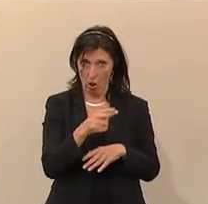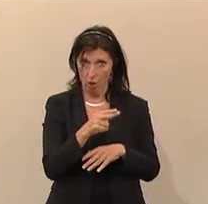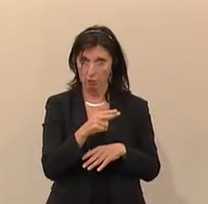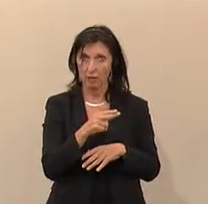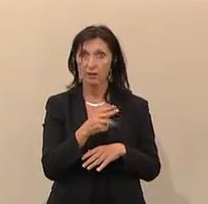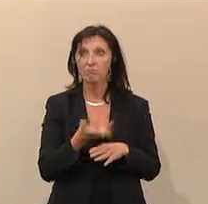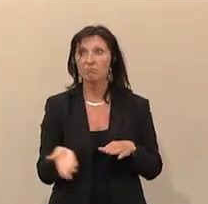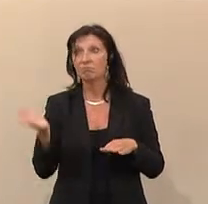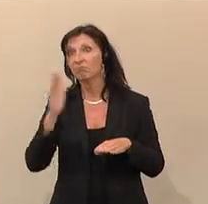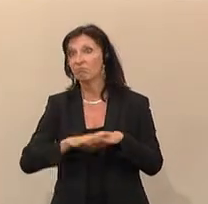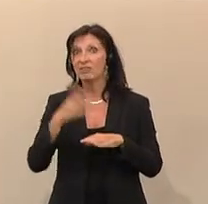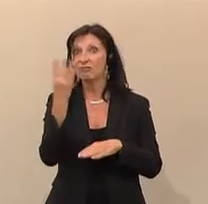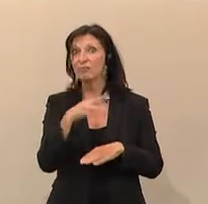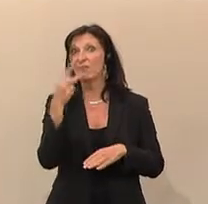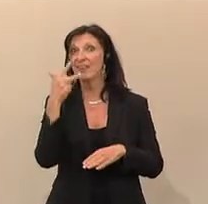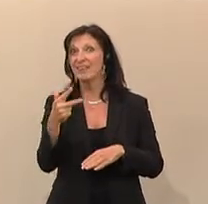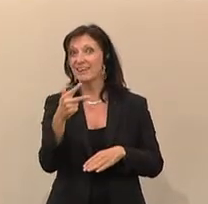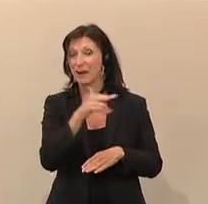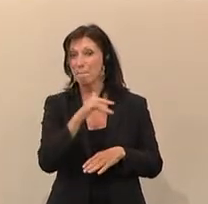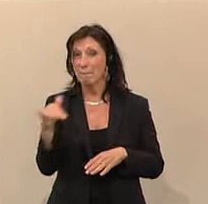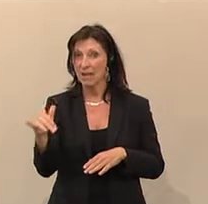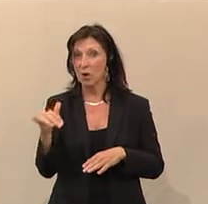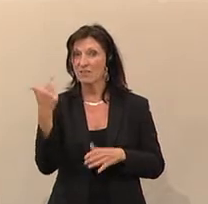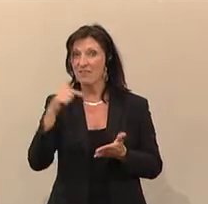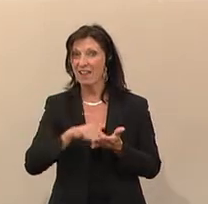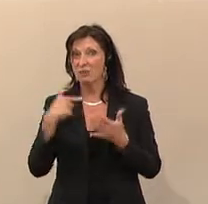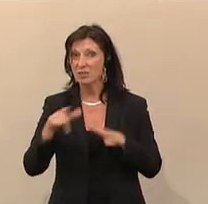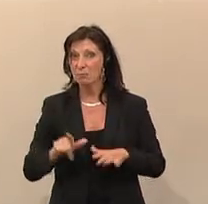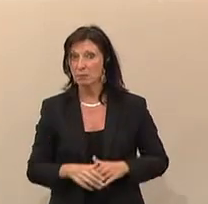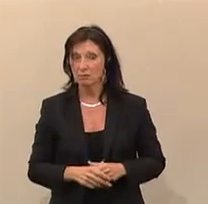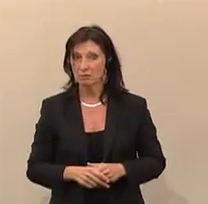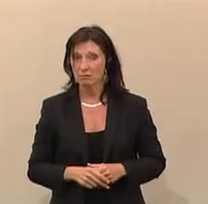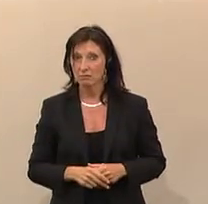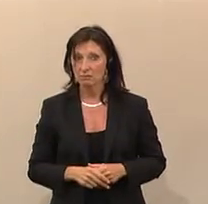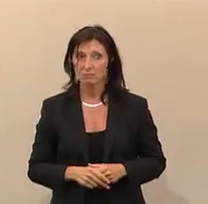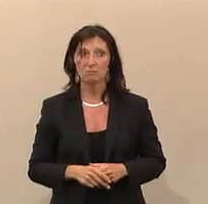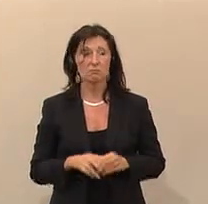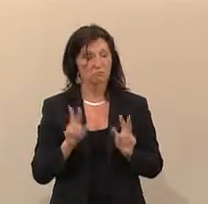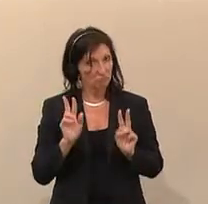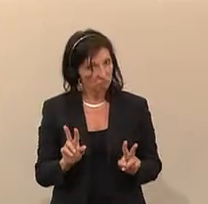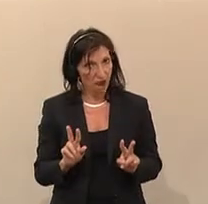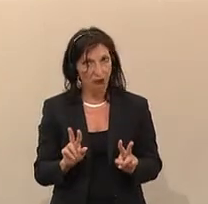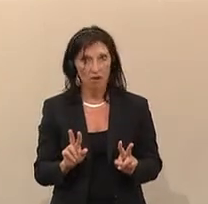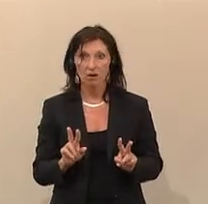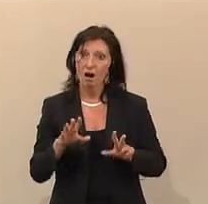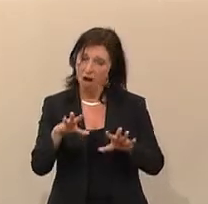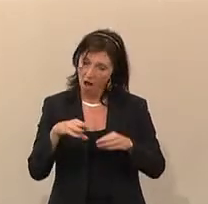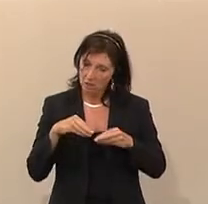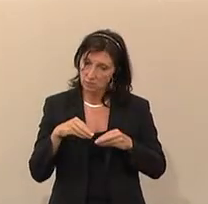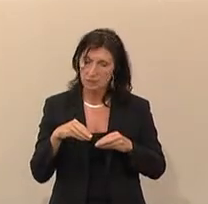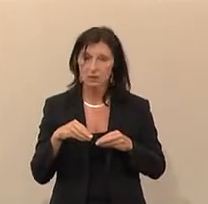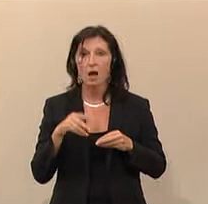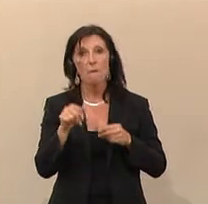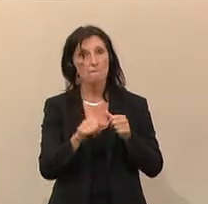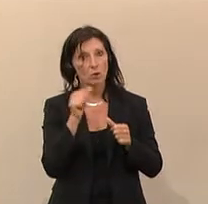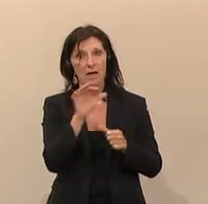430 Millionen im Jahr 2017 angestiegen sind. Es ist also absolut akzeptiert und ein beliebtes